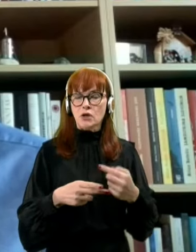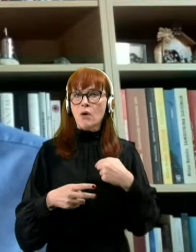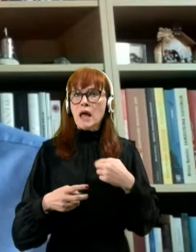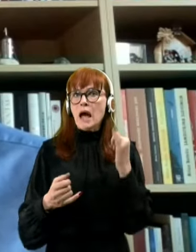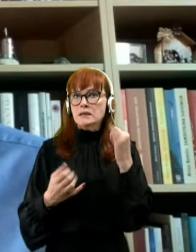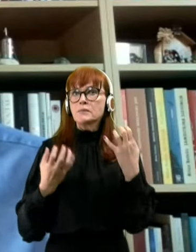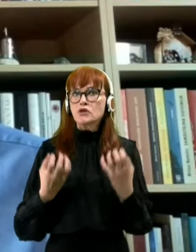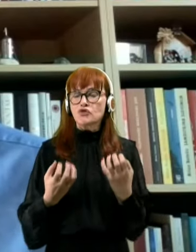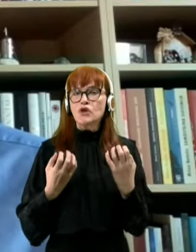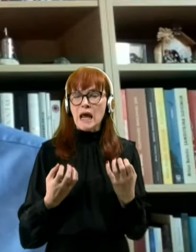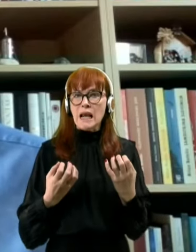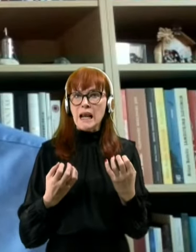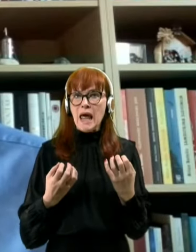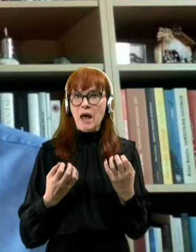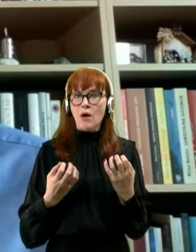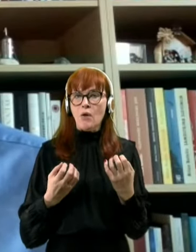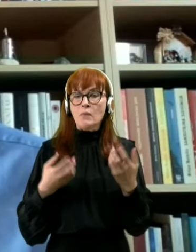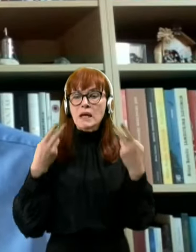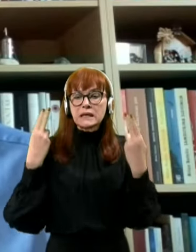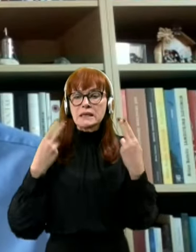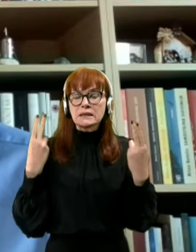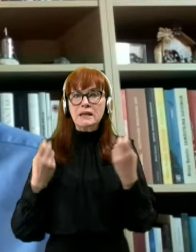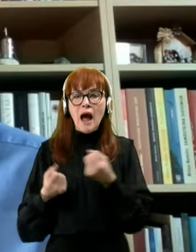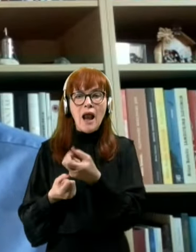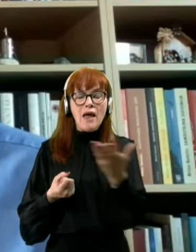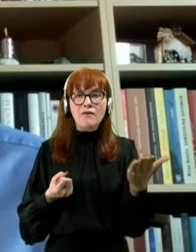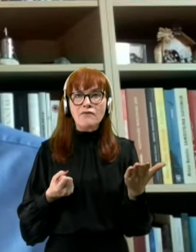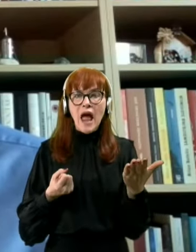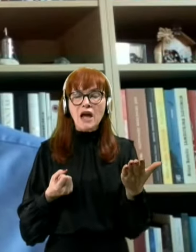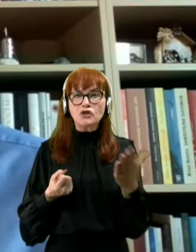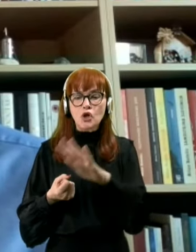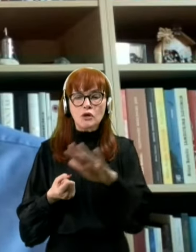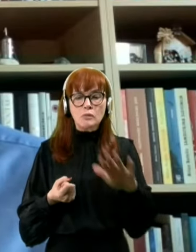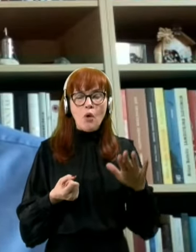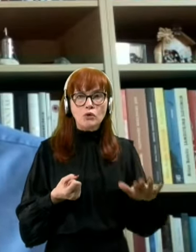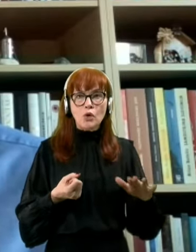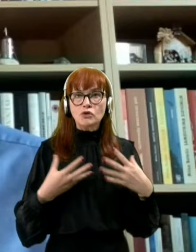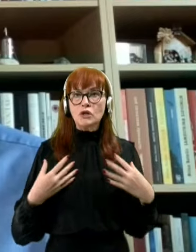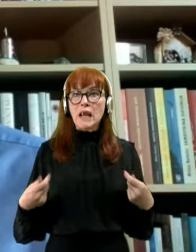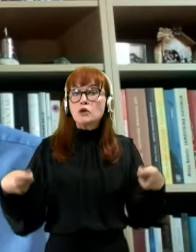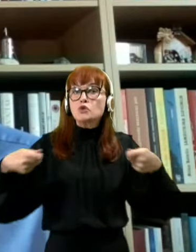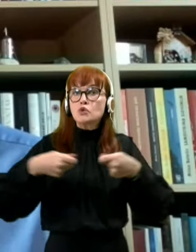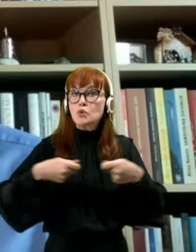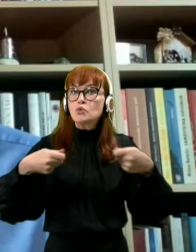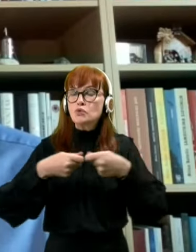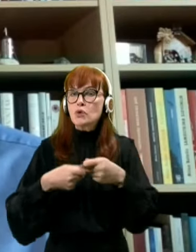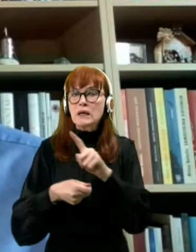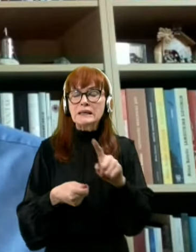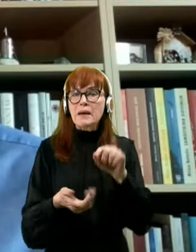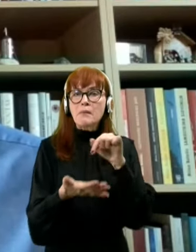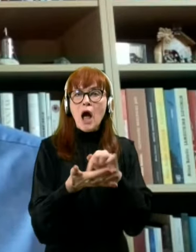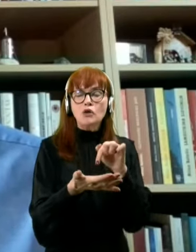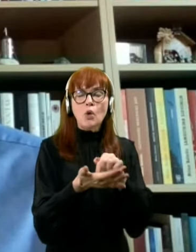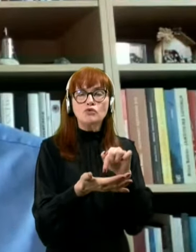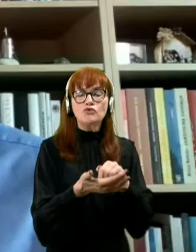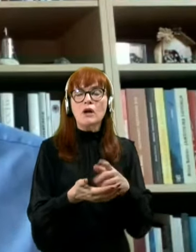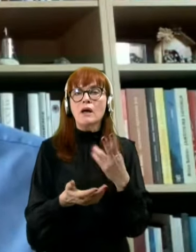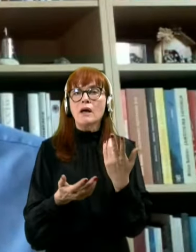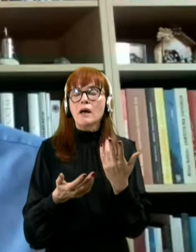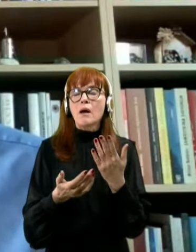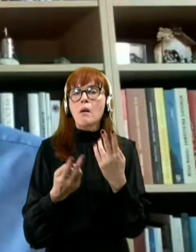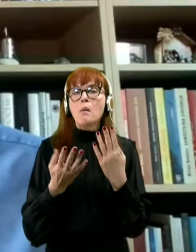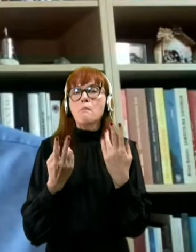želel, da bi iskali več točk, ki nas združujajo, ne pa točke, ki nam pomagajo, da smo še naprej skregani in